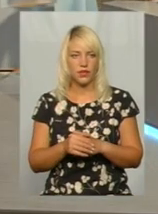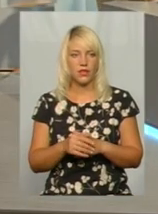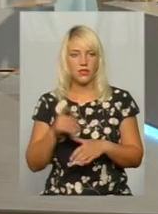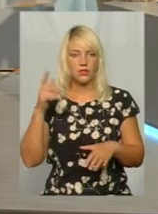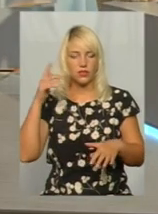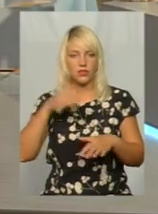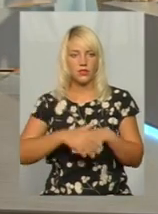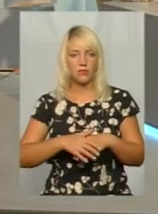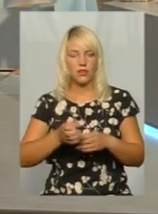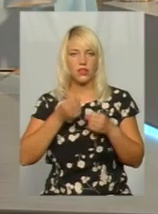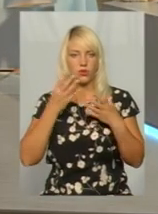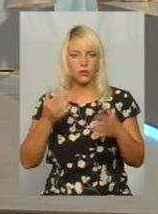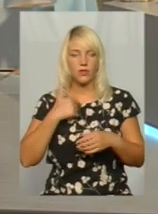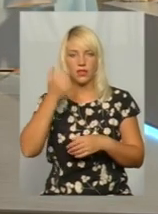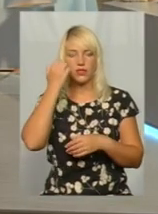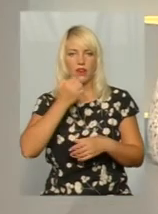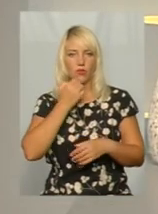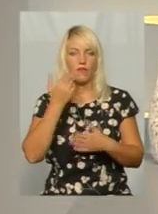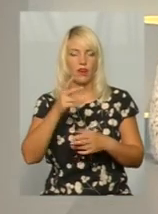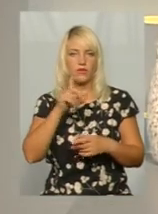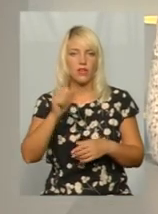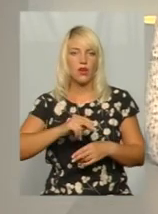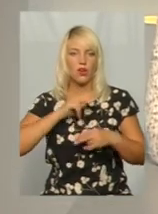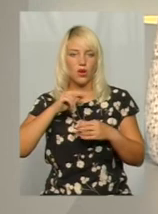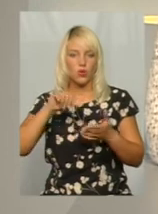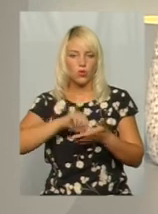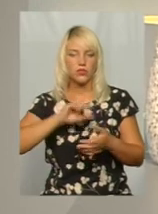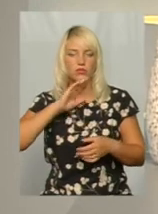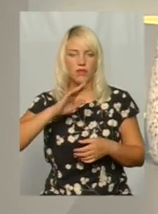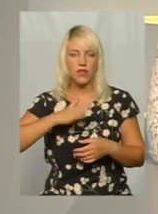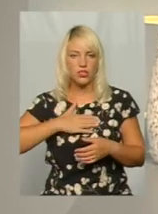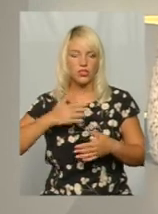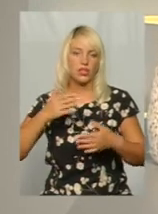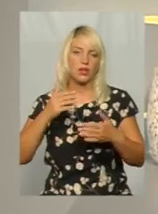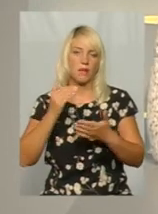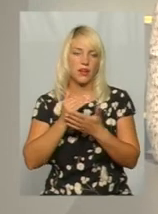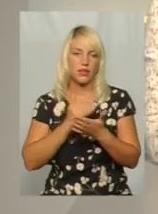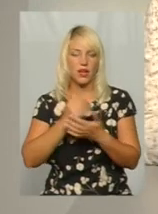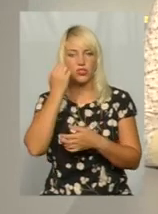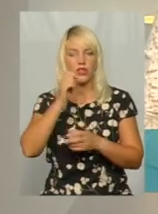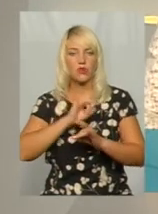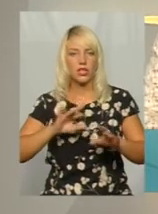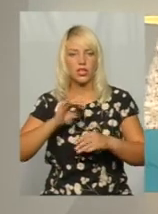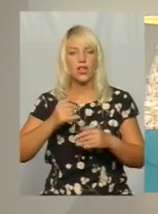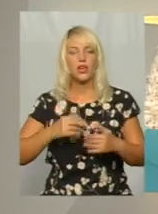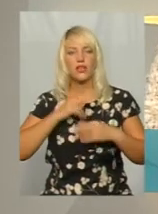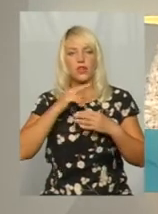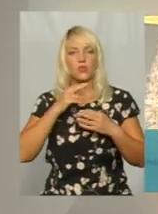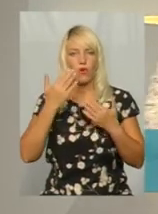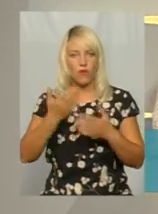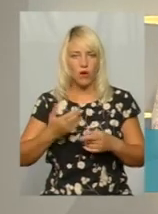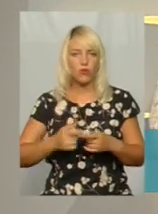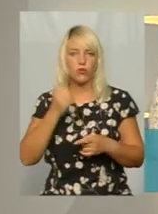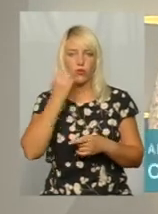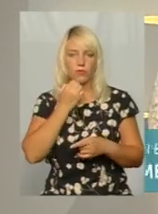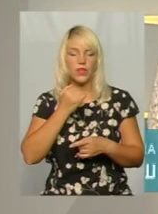Зрозуміло. Добре. Я дякую вам за участь у нашій передачі, дякую за роз'яснення. Шановні глядачі, дякую вам за увагу. Ми сьогодні